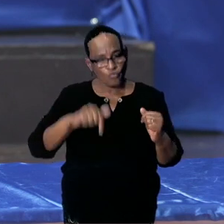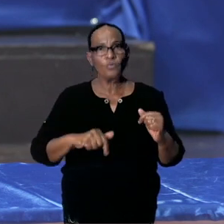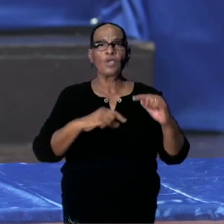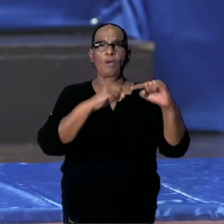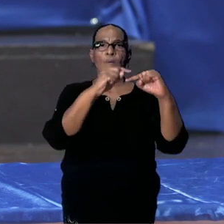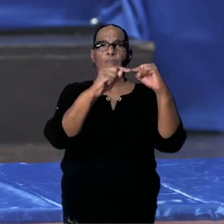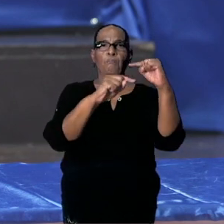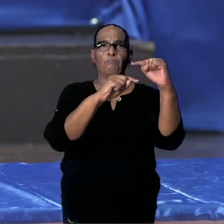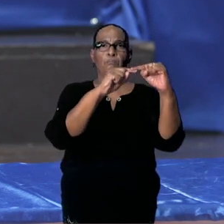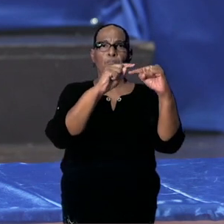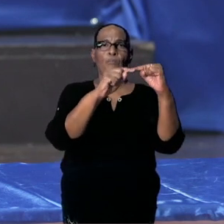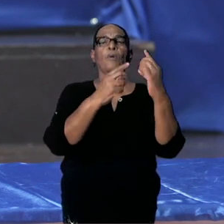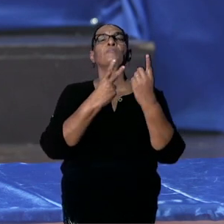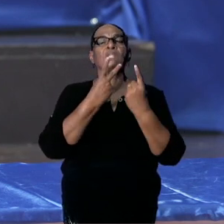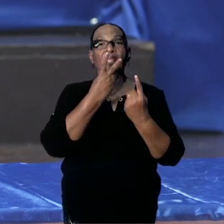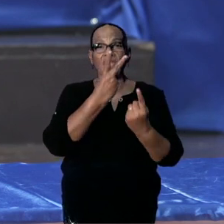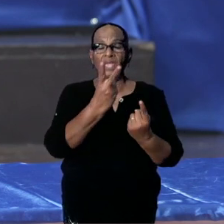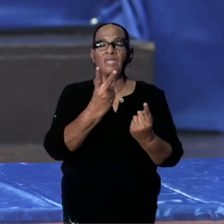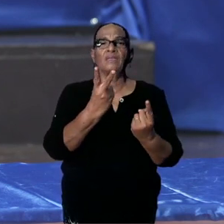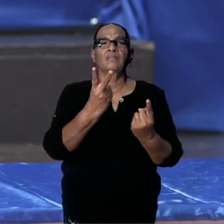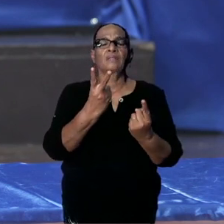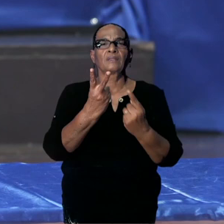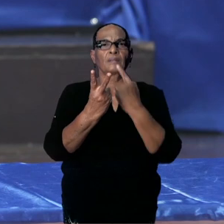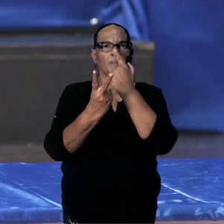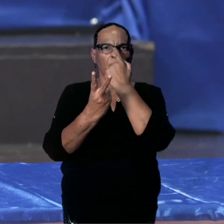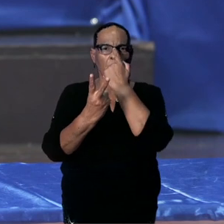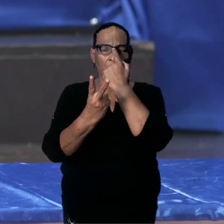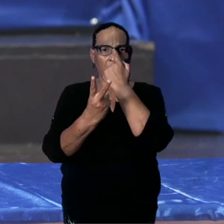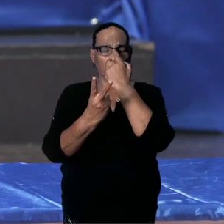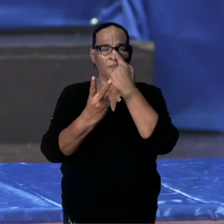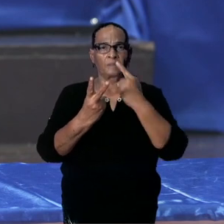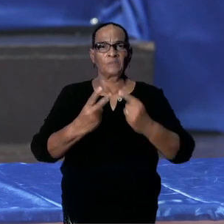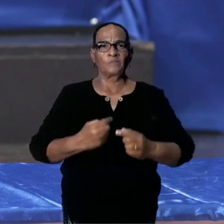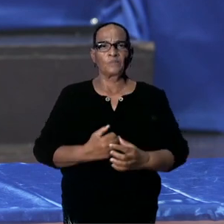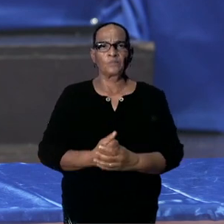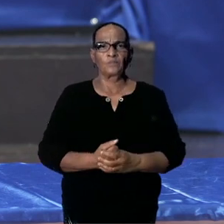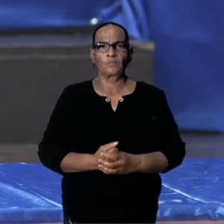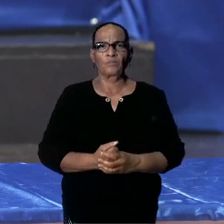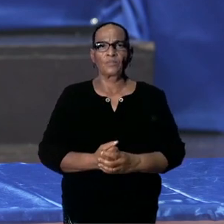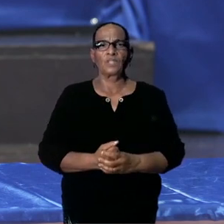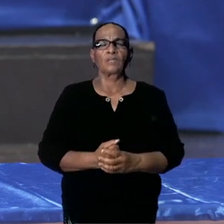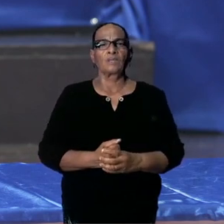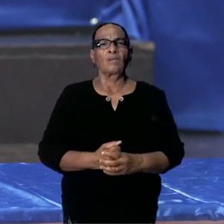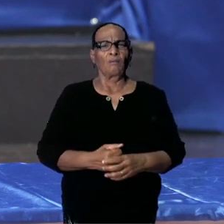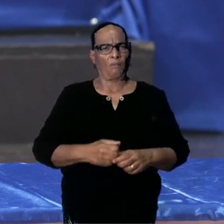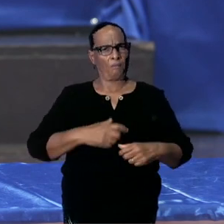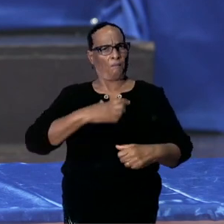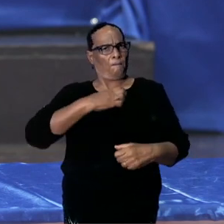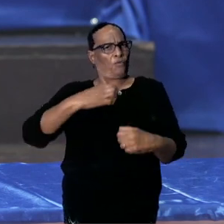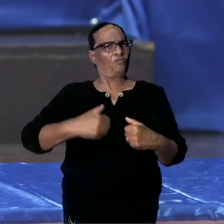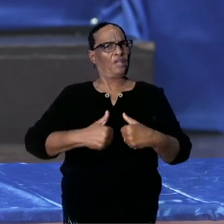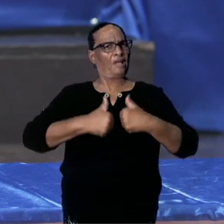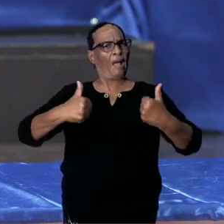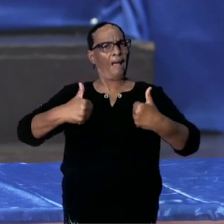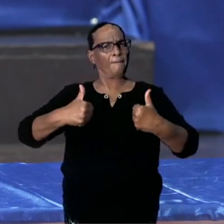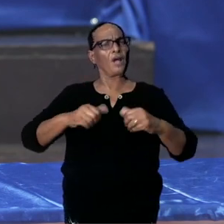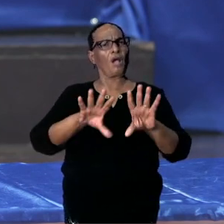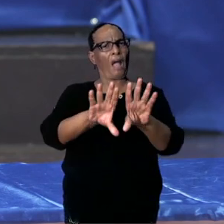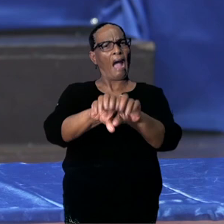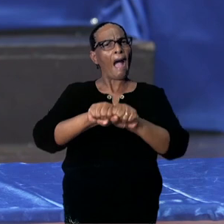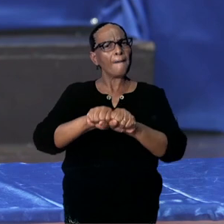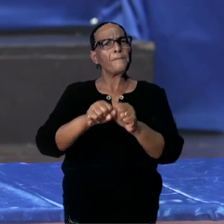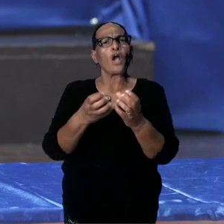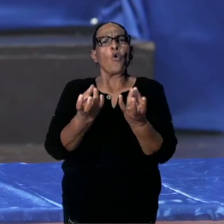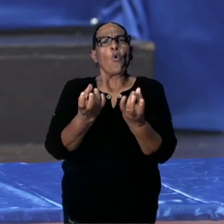zijn om te kijken naar een hele professionele aanpak van die voorlichting over het COVID